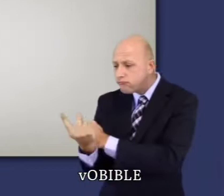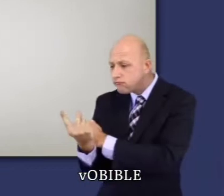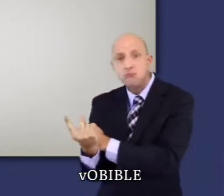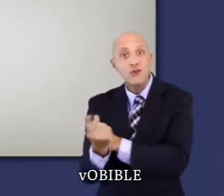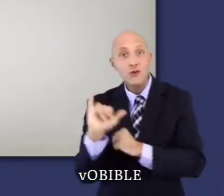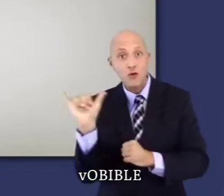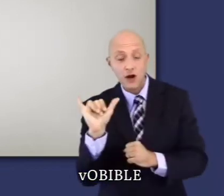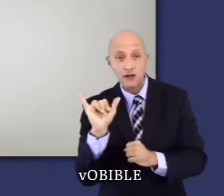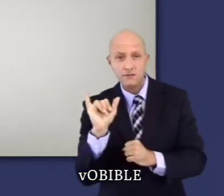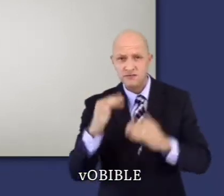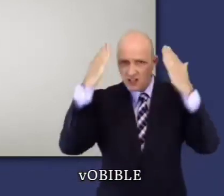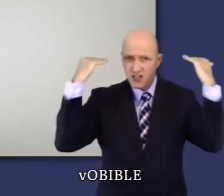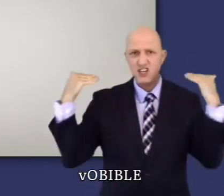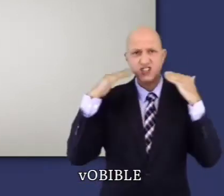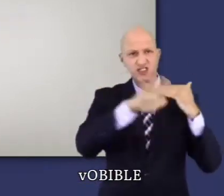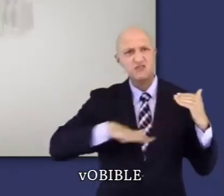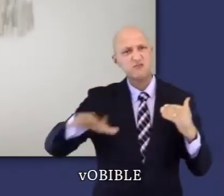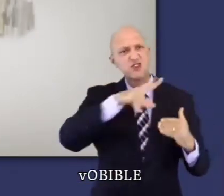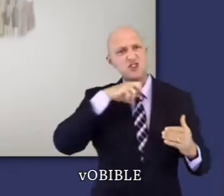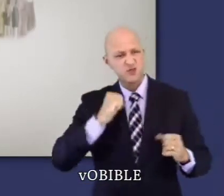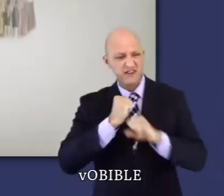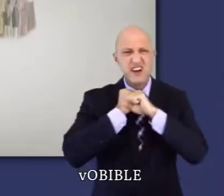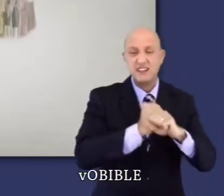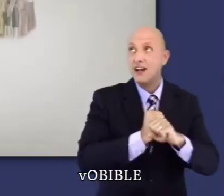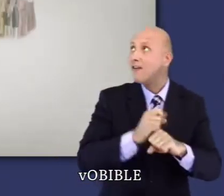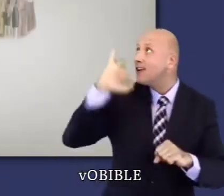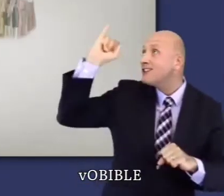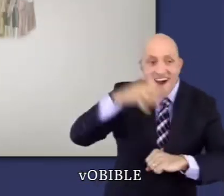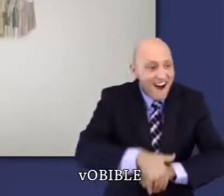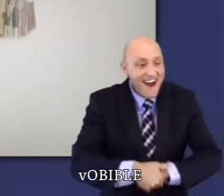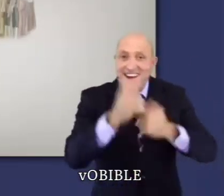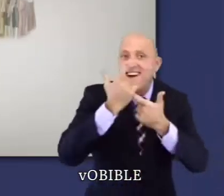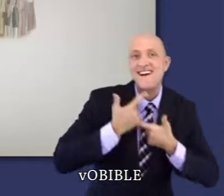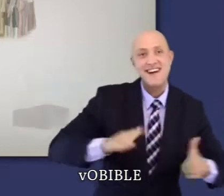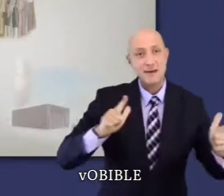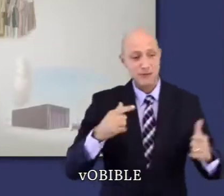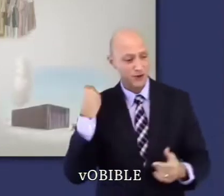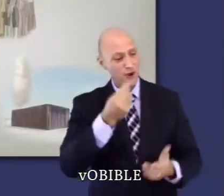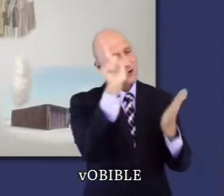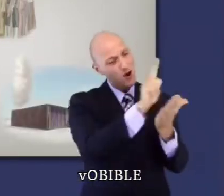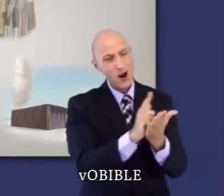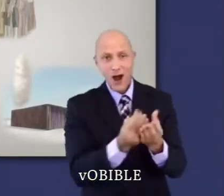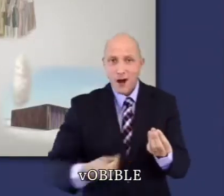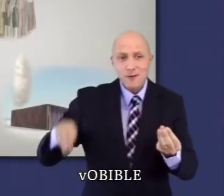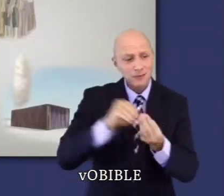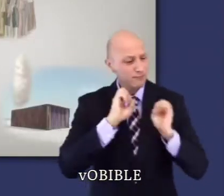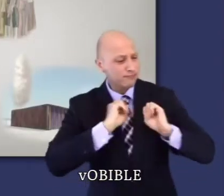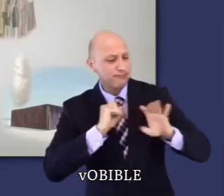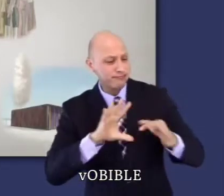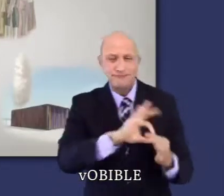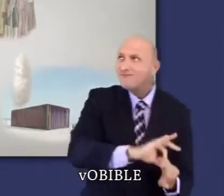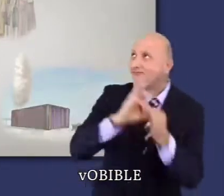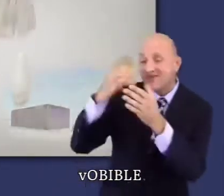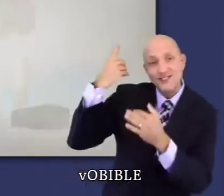Israélites de l'esclavage en Égypte, comment il a fait d'eux une nation et les instructions qu'il leur a données sur la façon de lui rendre